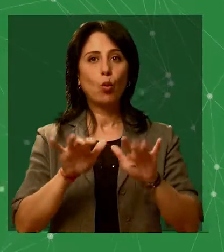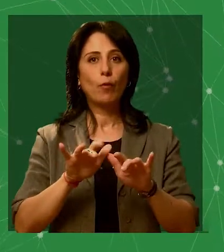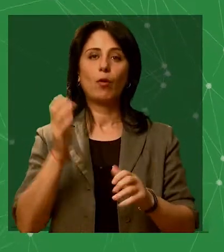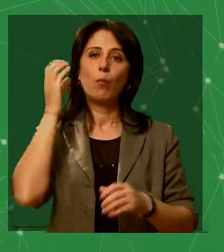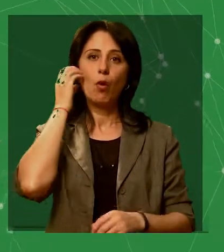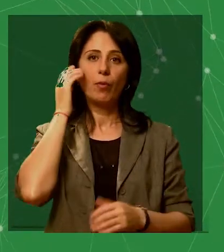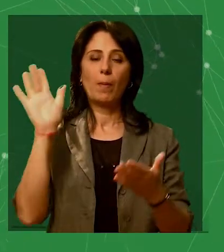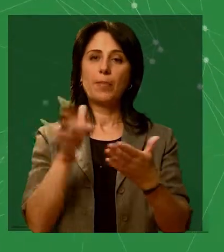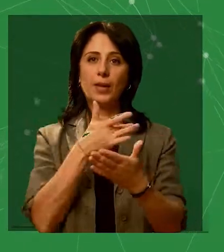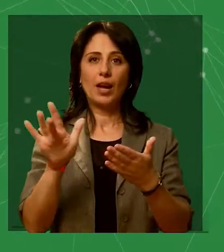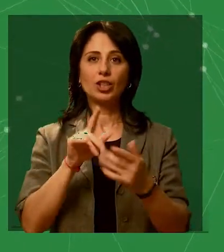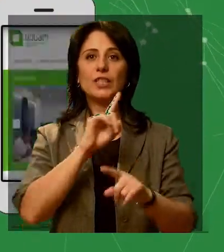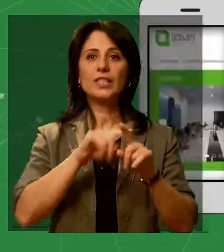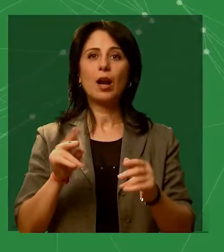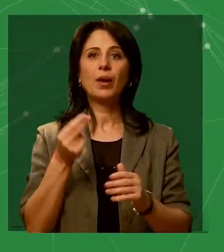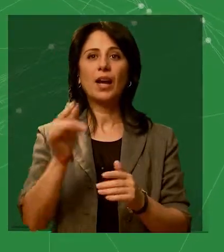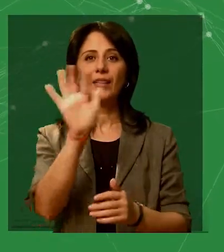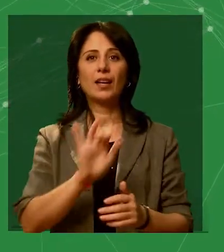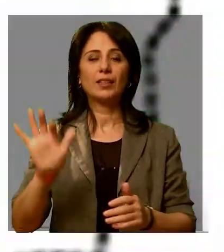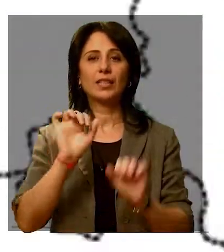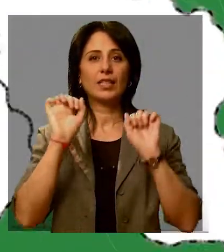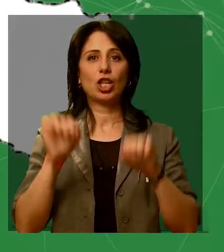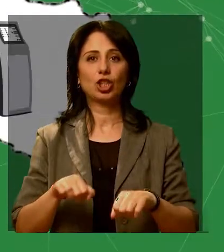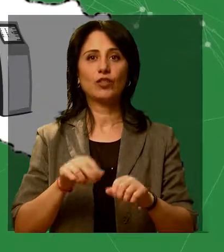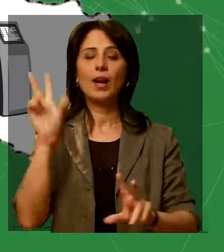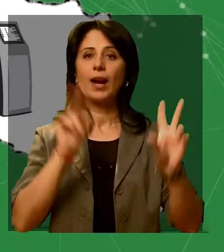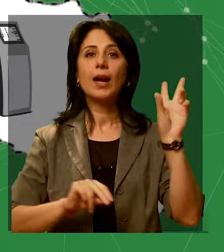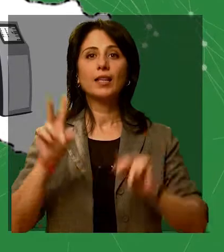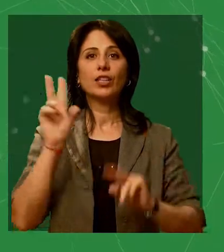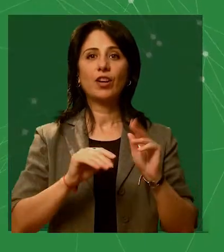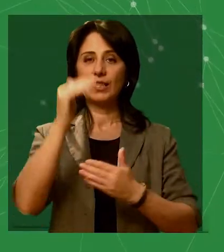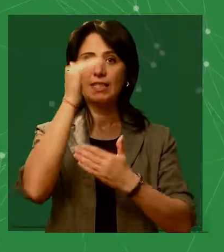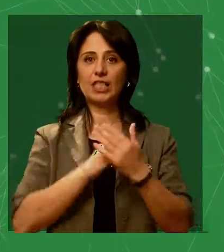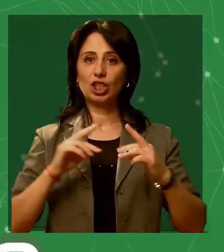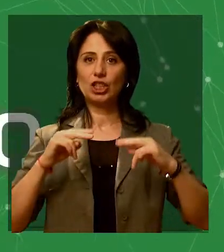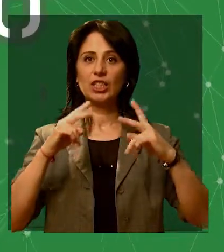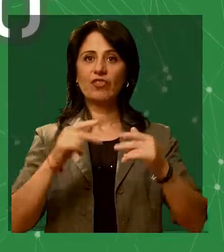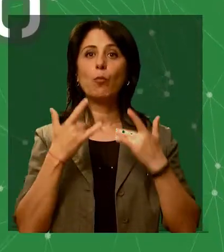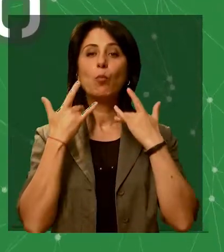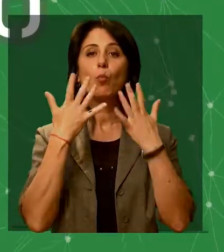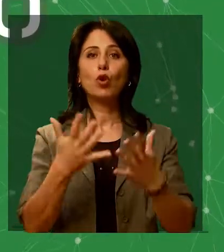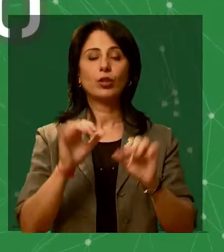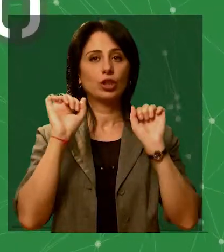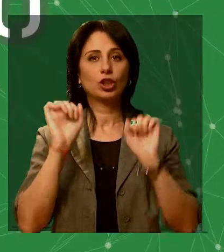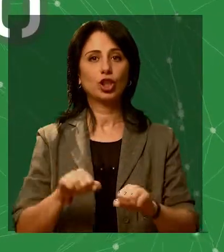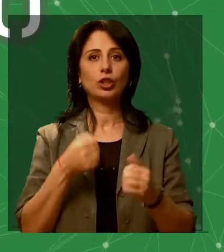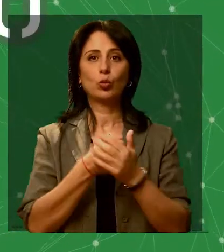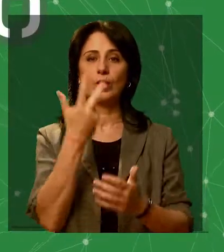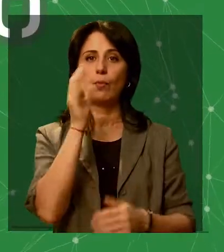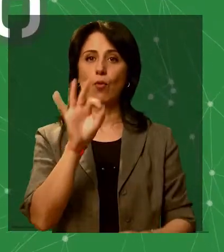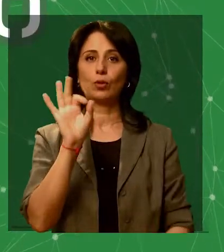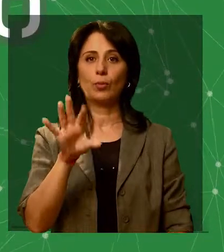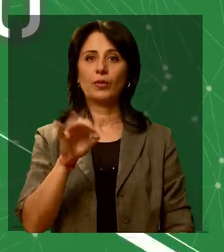պլանշետի և առակ վճարման ապարատի միջոցով, նկատի ունեց իր ծուցակուն պոպոխությունների պահանչը նարավոր է ներկայացնել մինչև հոգտեմբերի երեկը,